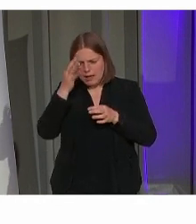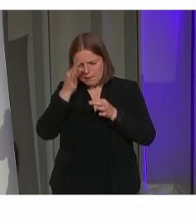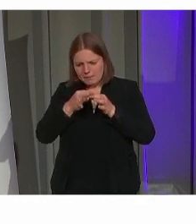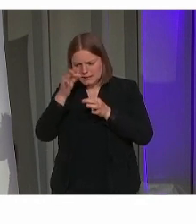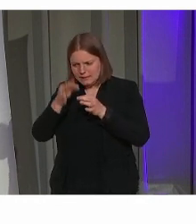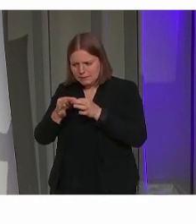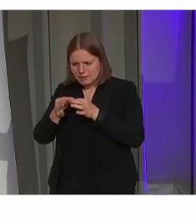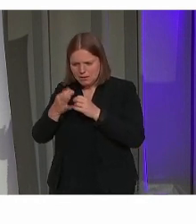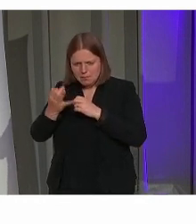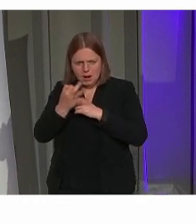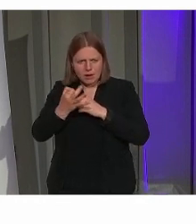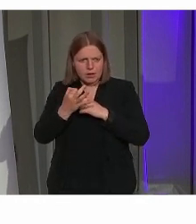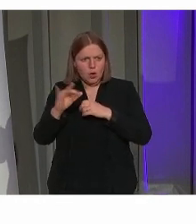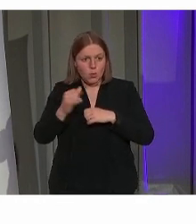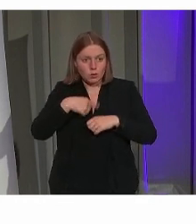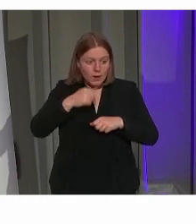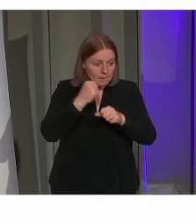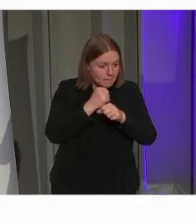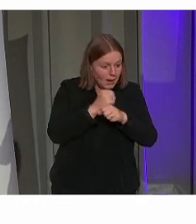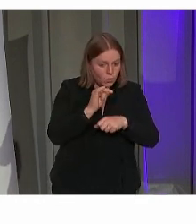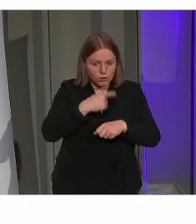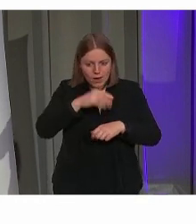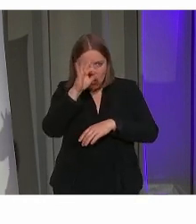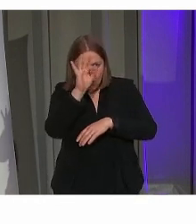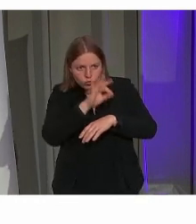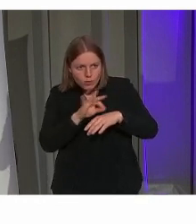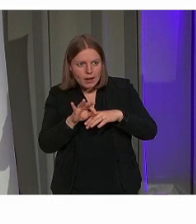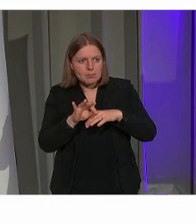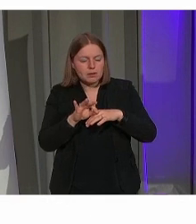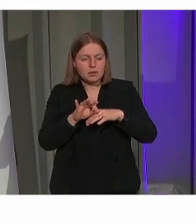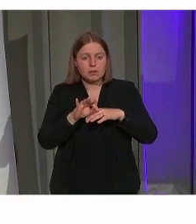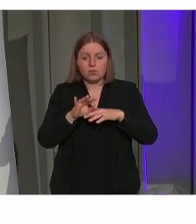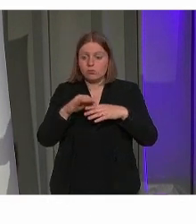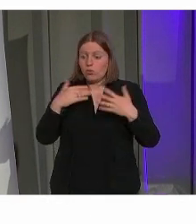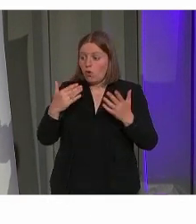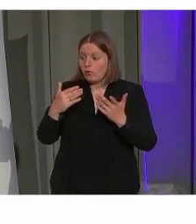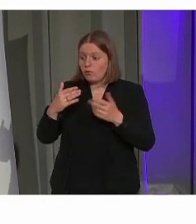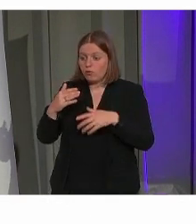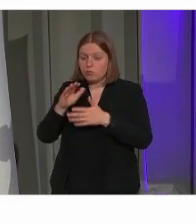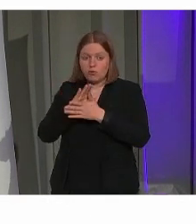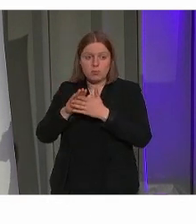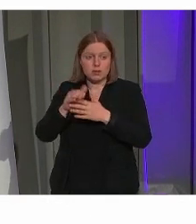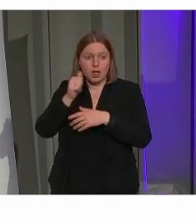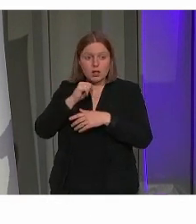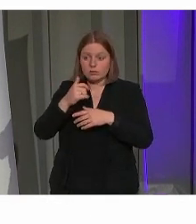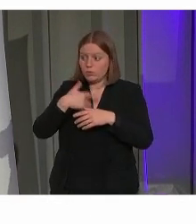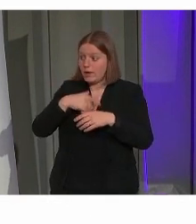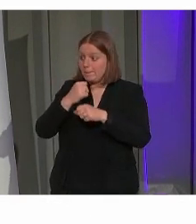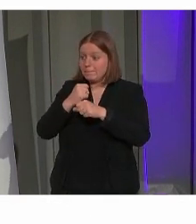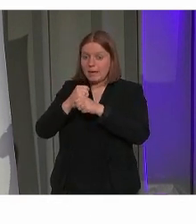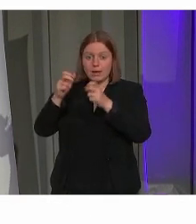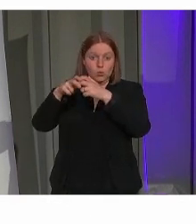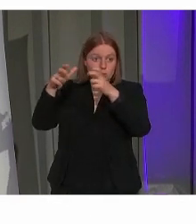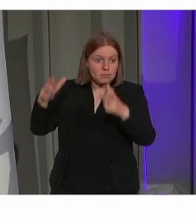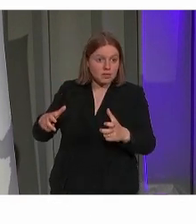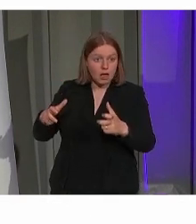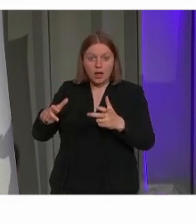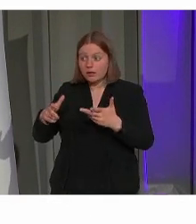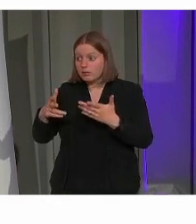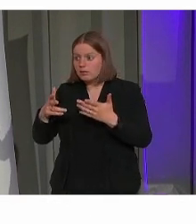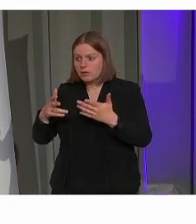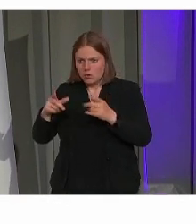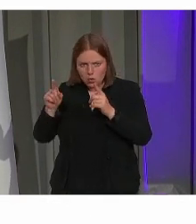dat wat we maken, ontwerpen, maar ook in projecten zoals het bouwen van een website evengoed van toepassing is,